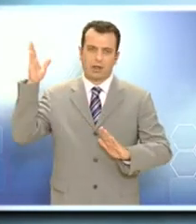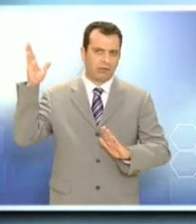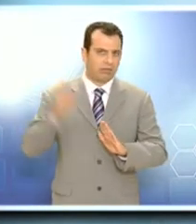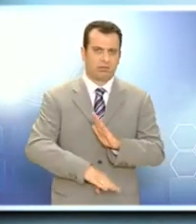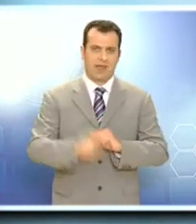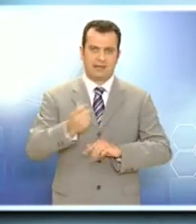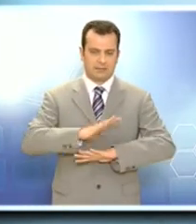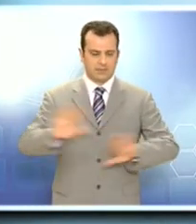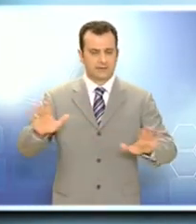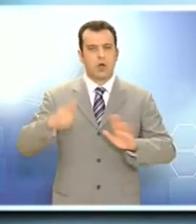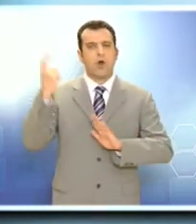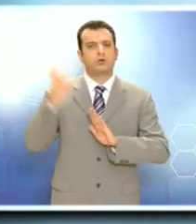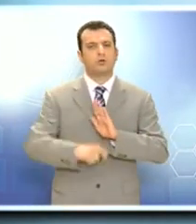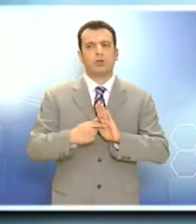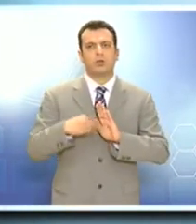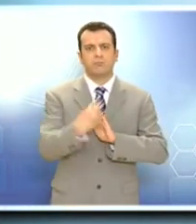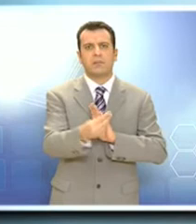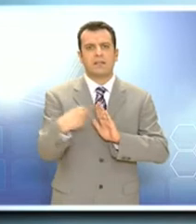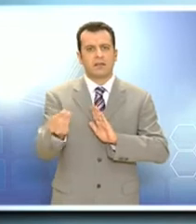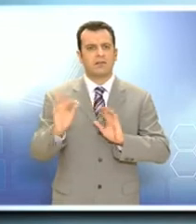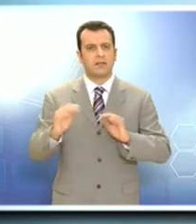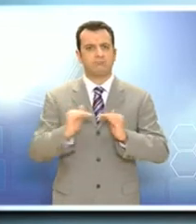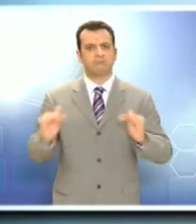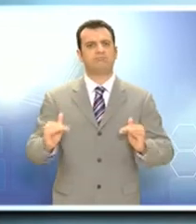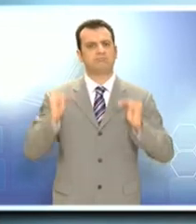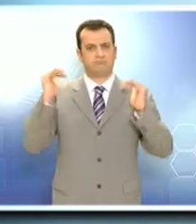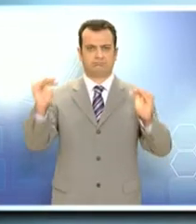Οι παροχές των ξενοδοχείων είναι ιδιαίτερα αυξημένες.